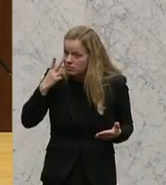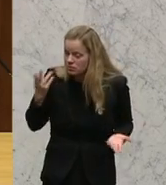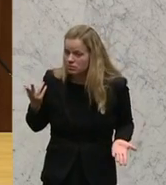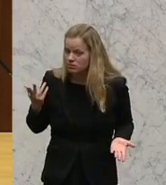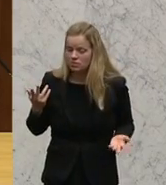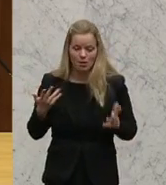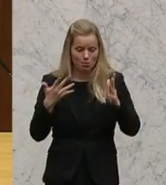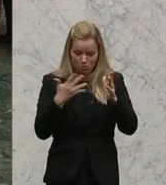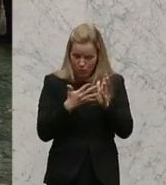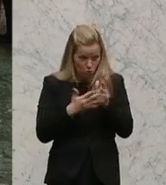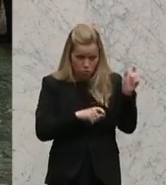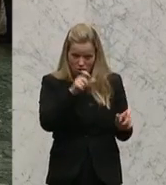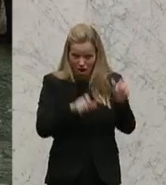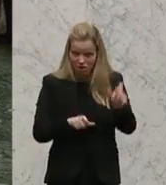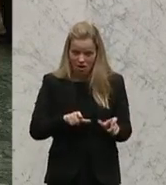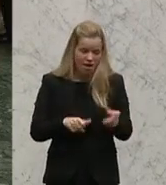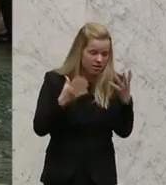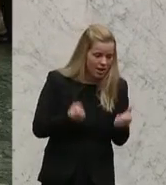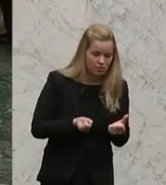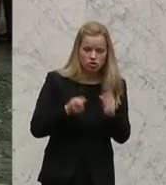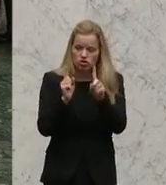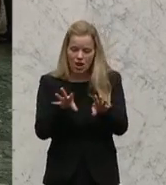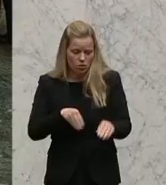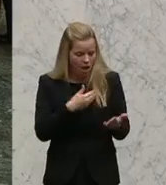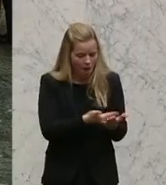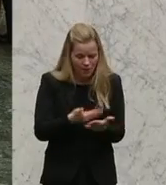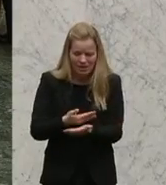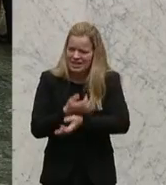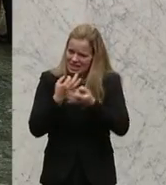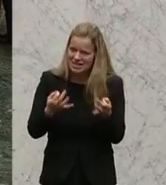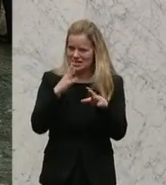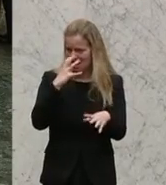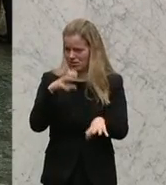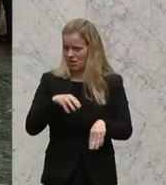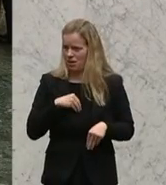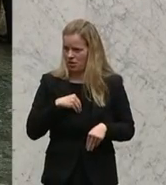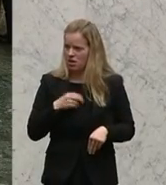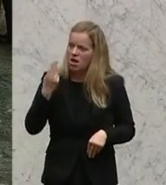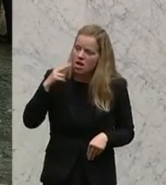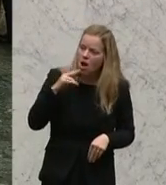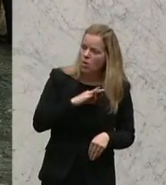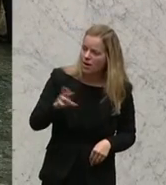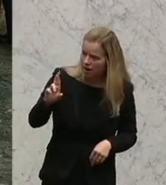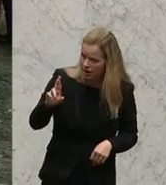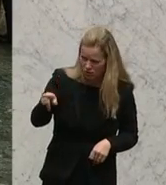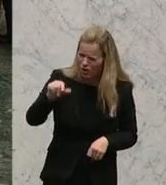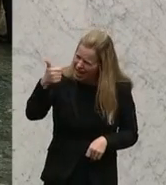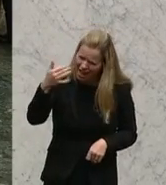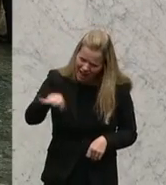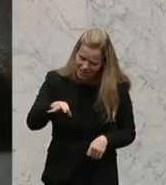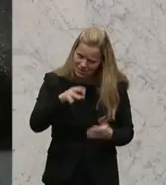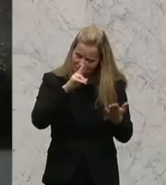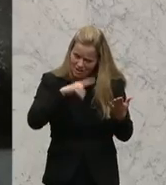Begutachtung in keinster Art und Weise ernst genommen haben. Herr Kollege Redler, haben Sie eine einzige Stellungnahme gelesen? Ja, dann wüssten Sie, wieso das, was Sie hier